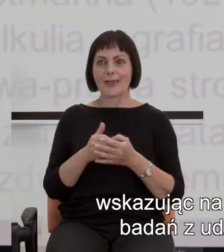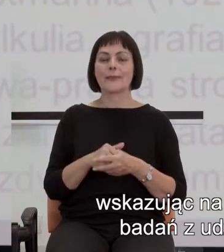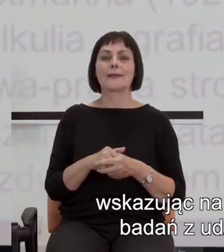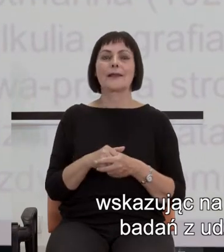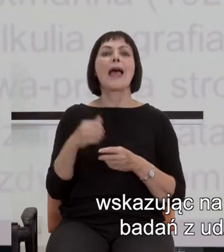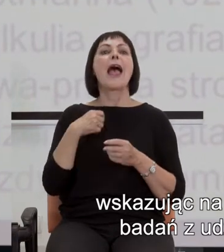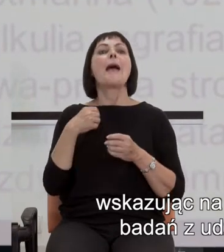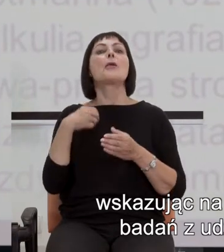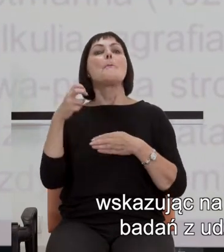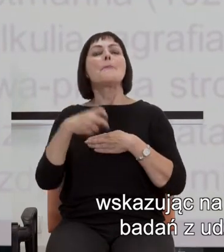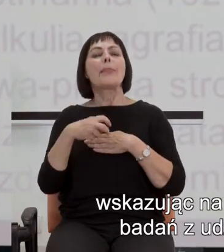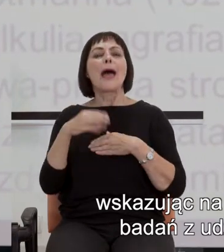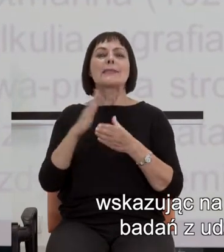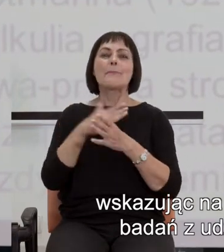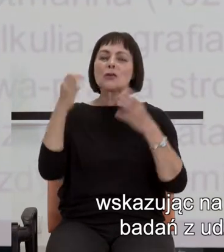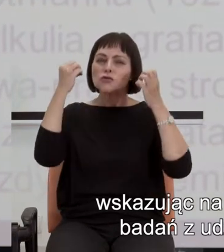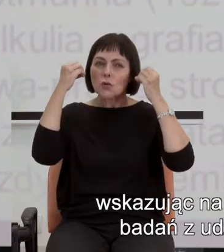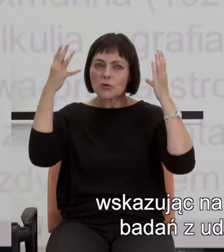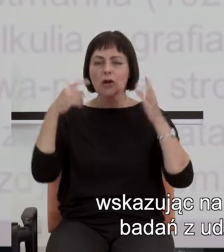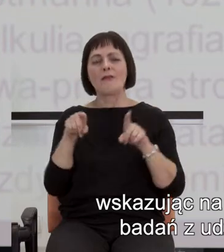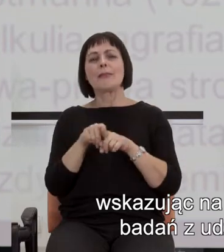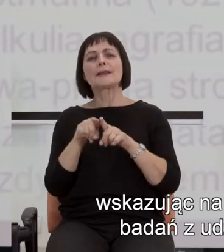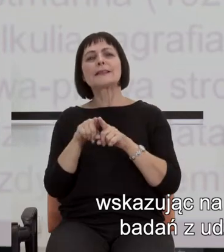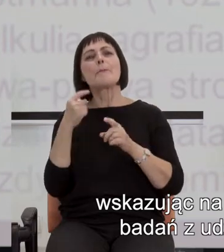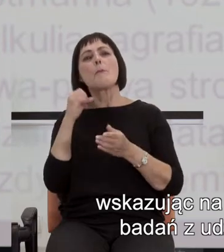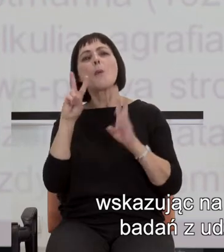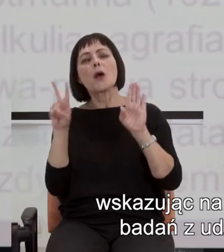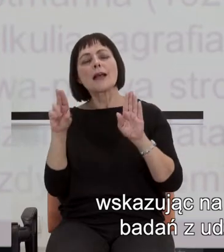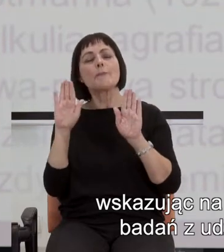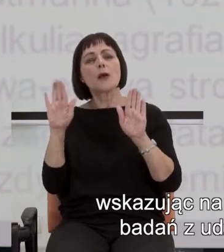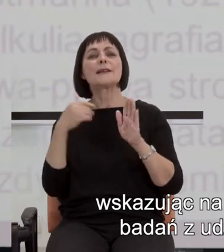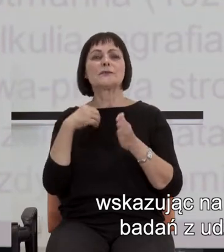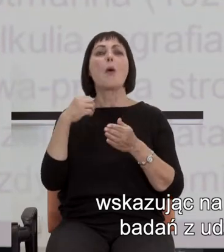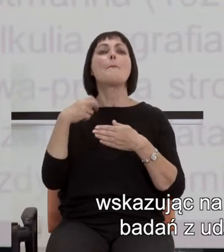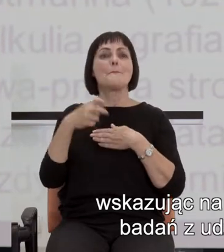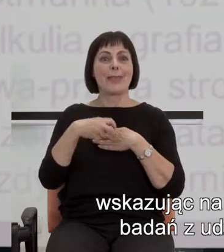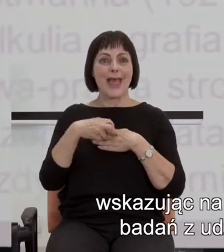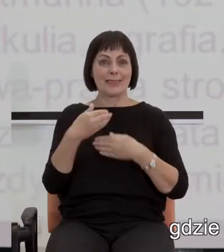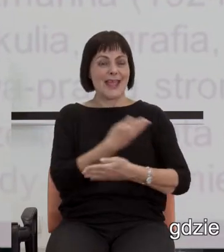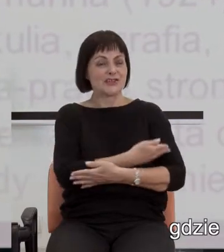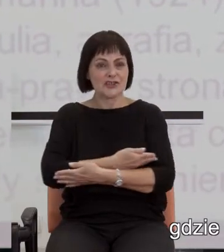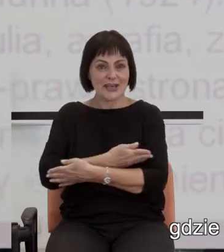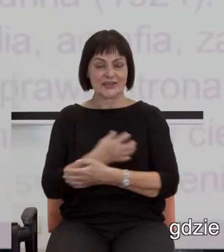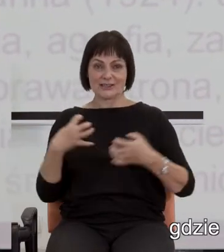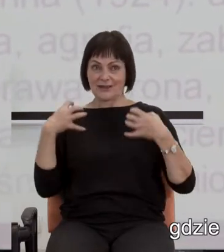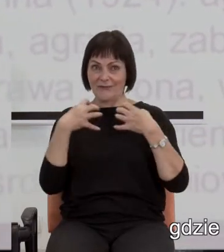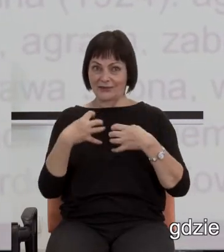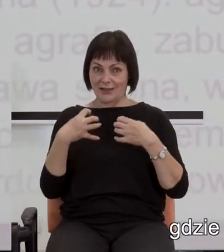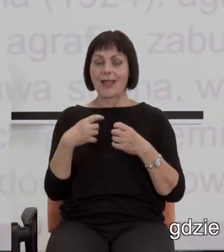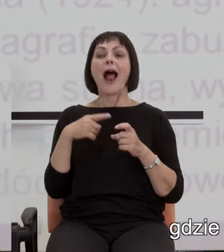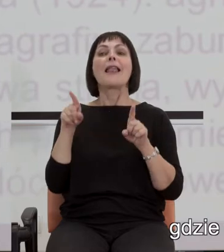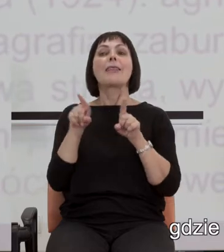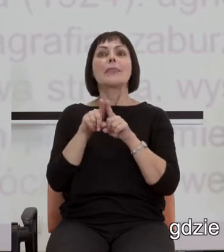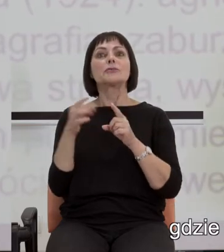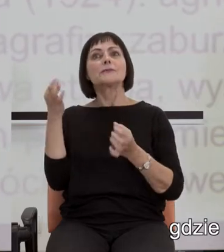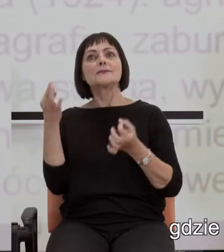międzykulturowych, badań z udziałem małych dzieci i badań na zwierzętach. Ale powinniśmy